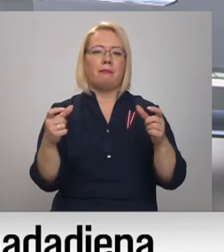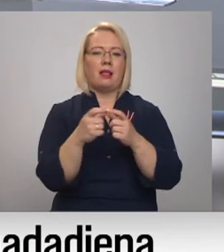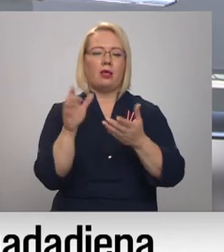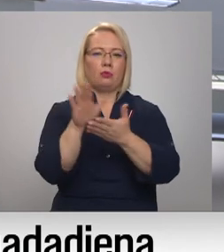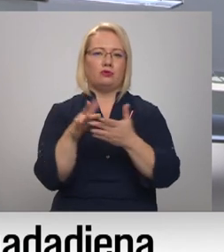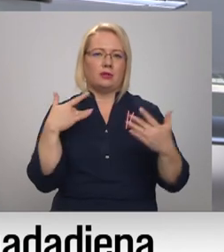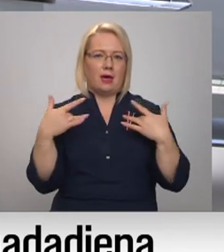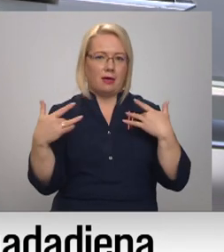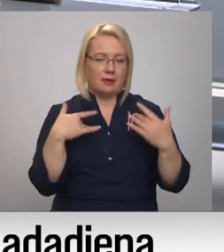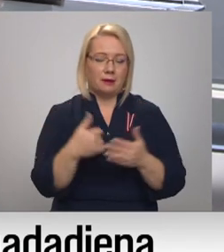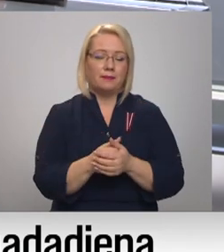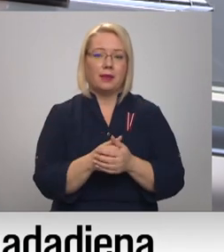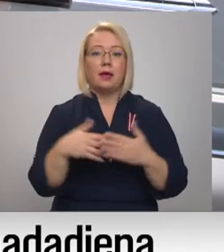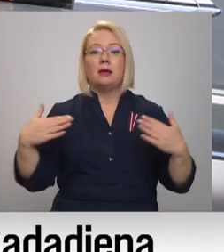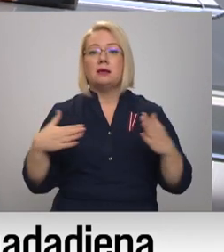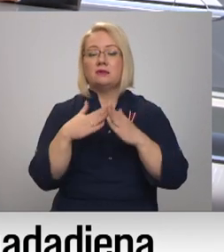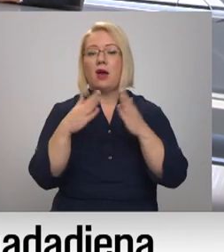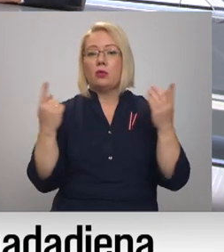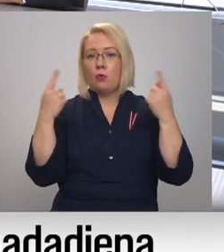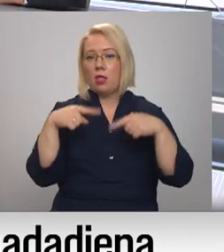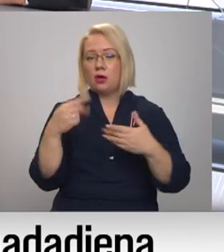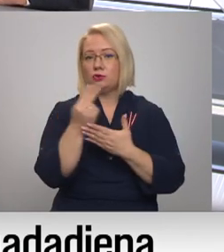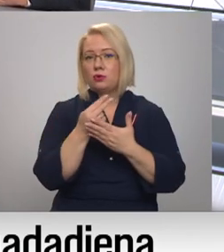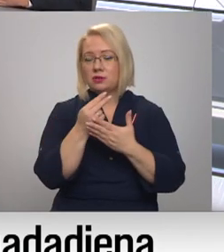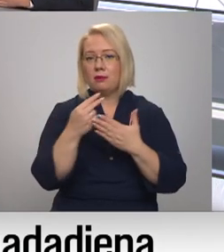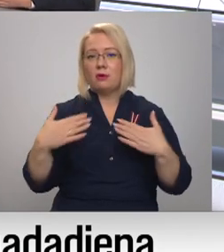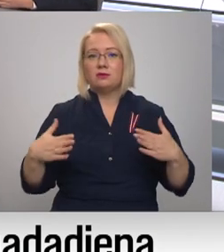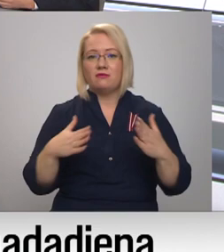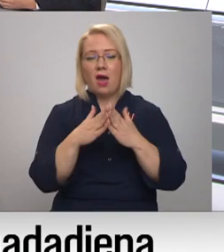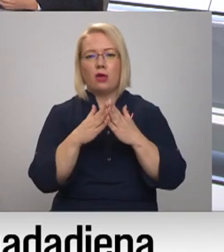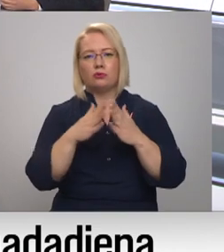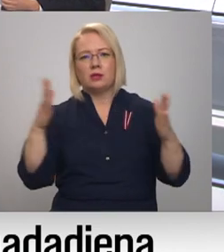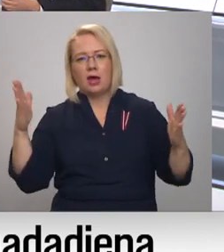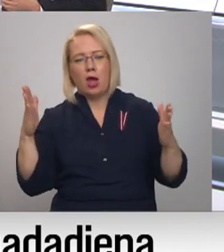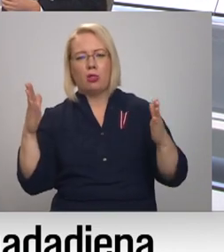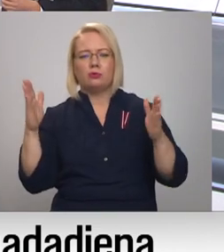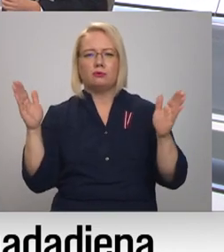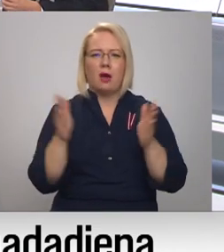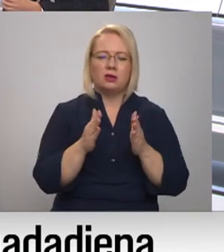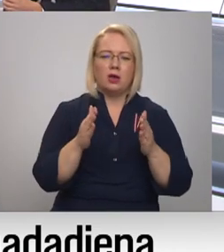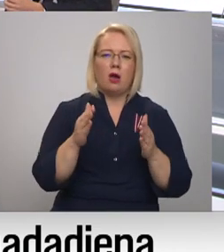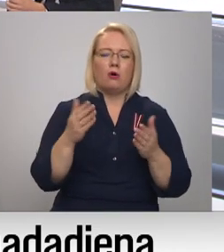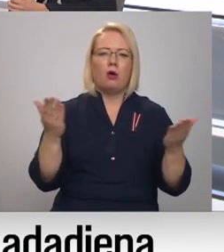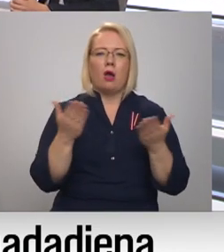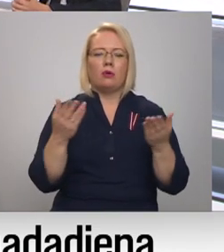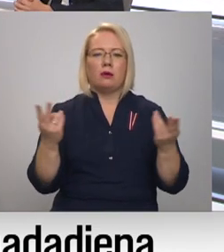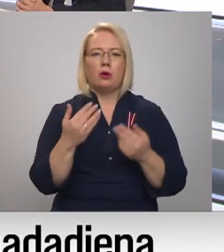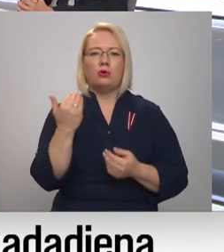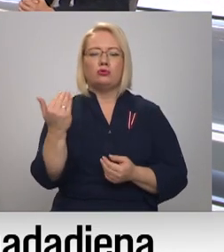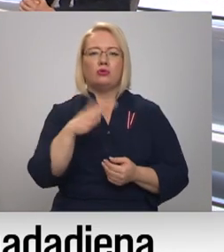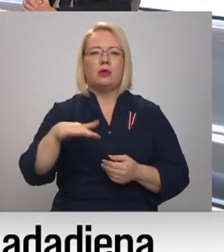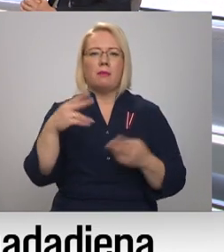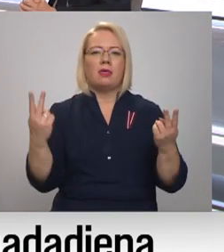Svētku laiks, protams, nozīmē arī spinības lielākas, mazākas. Kā kurā ģimenē? Kādas ir tradīcijas jūsu ģimenē?